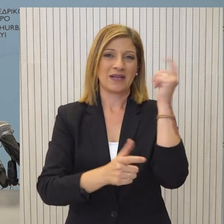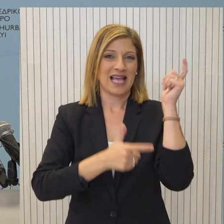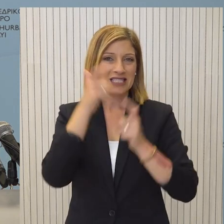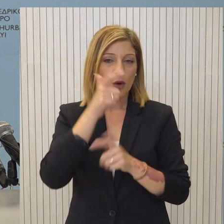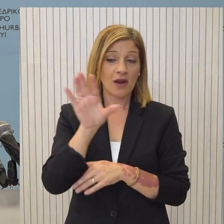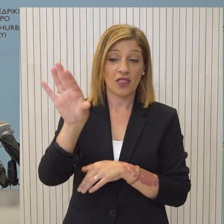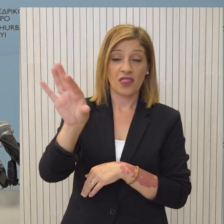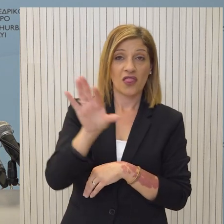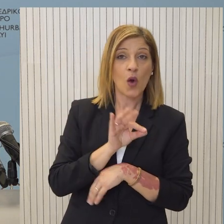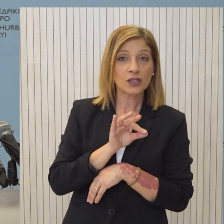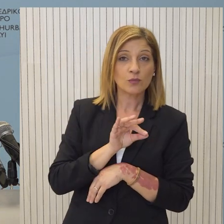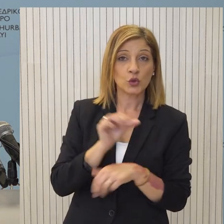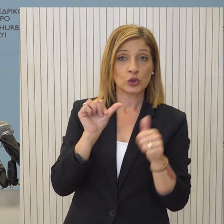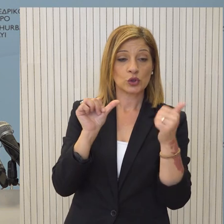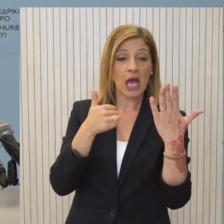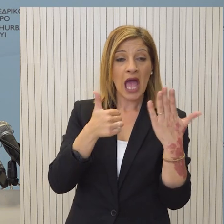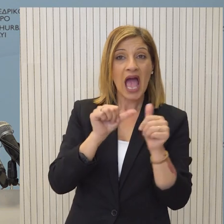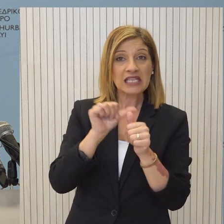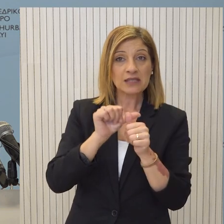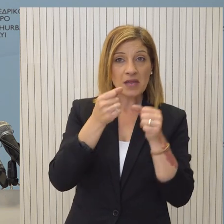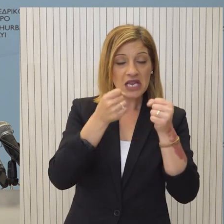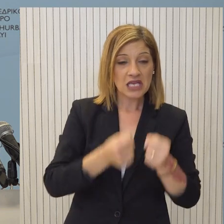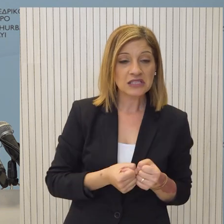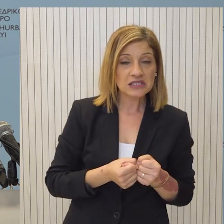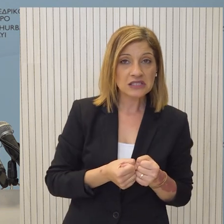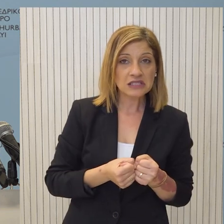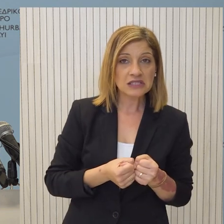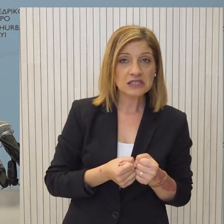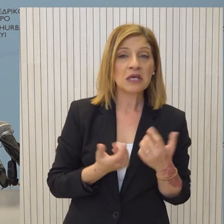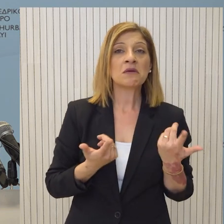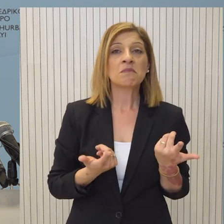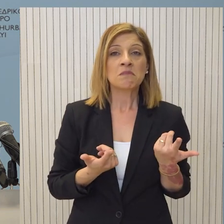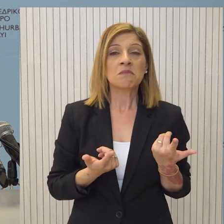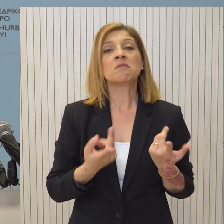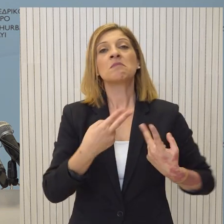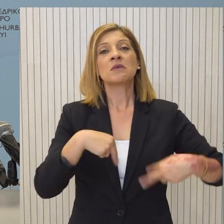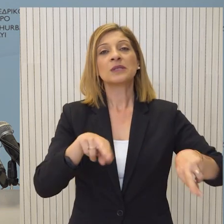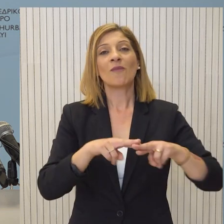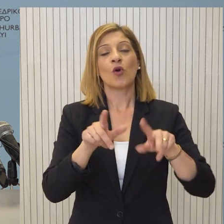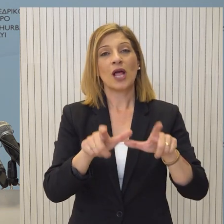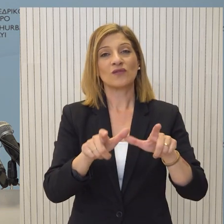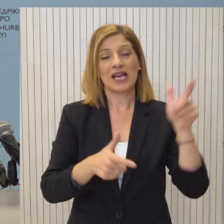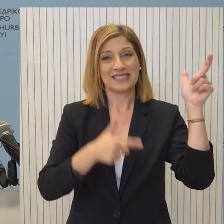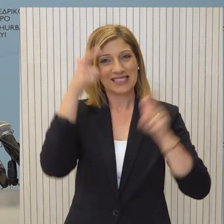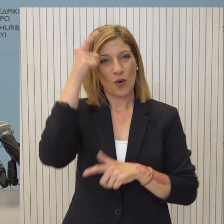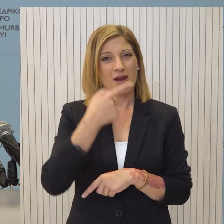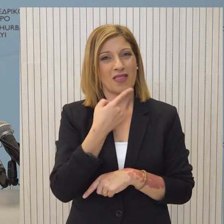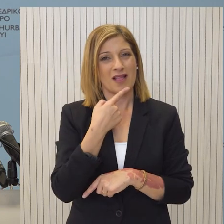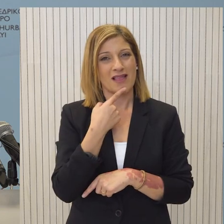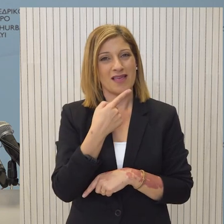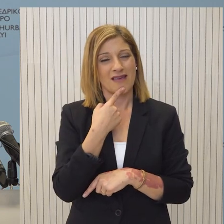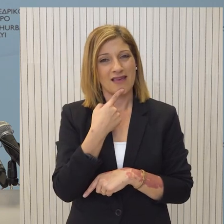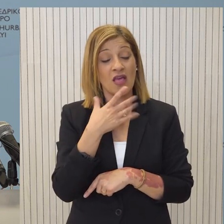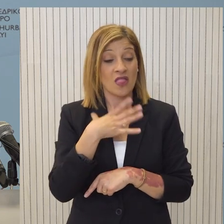Οι όροι εντολής, όπως ακριβώς απορρέουν από τα ψηφίσματα του Συμβουλίου Ασφαλείας των Ηνωμένων Εθνών, είναι